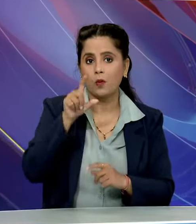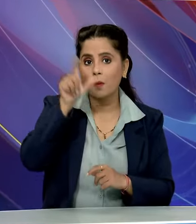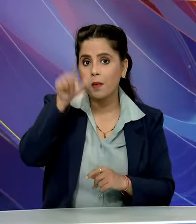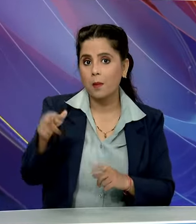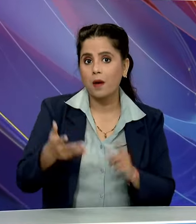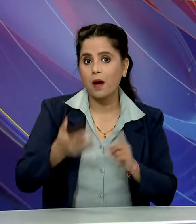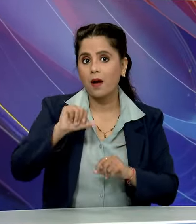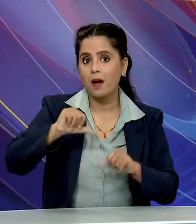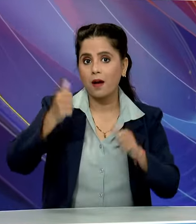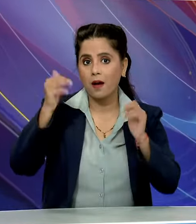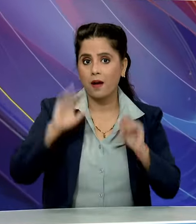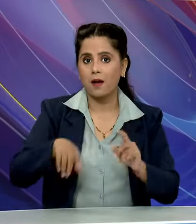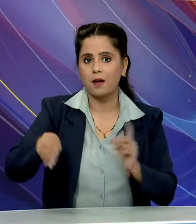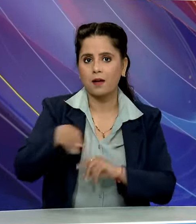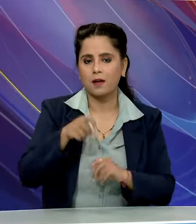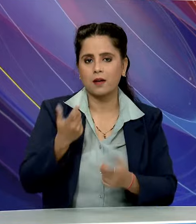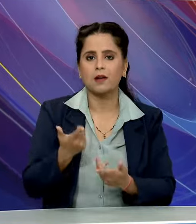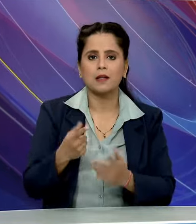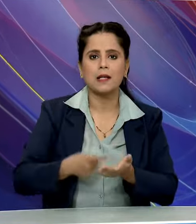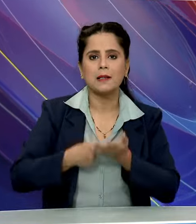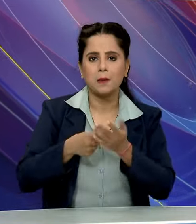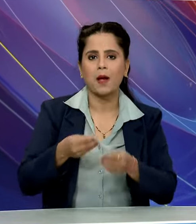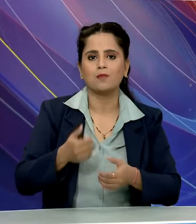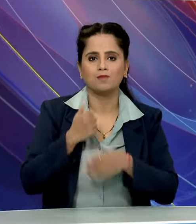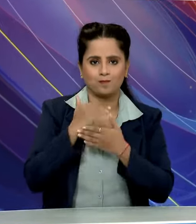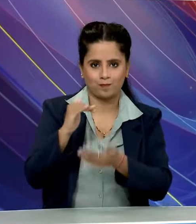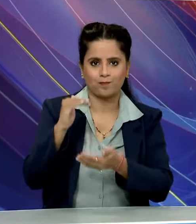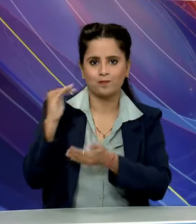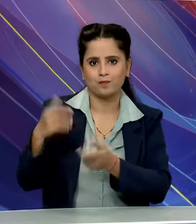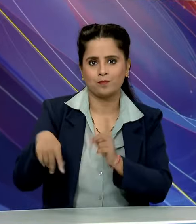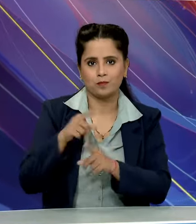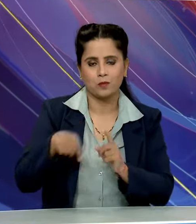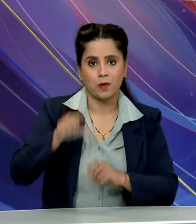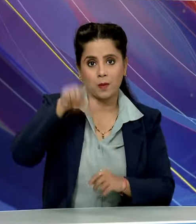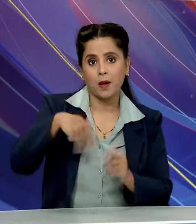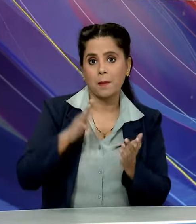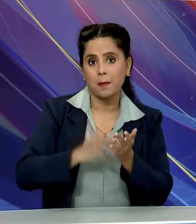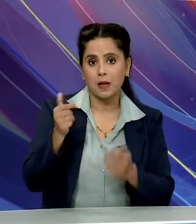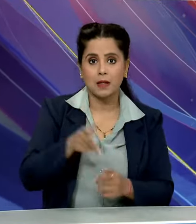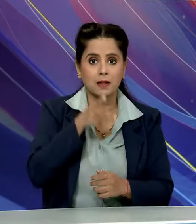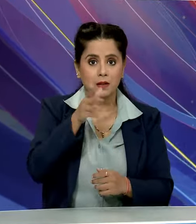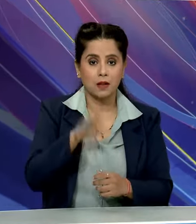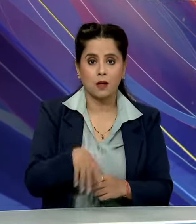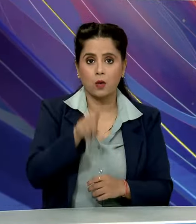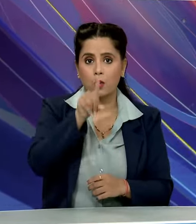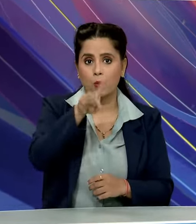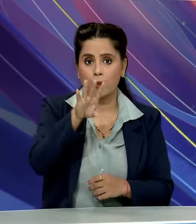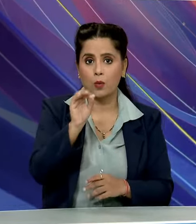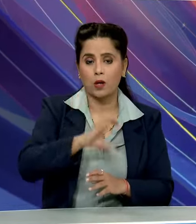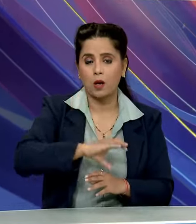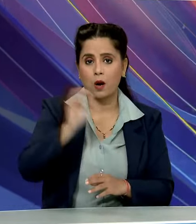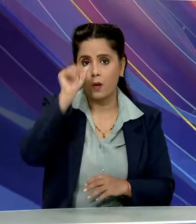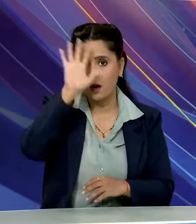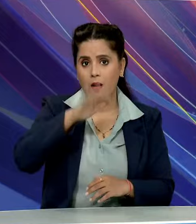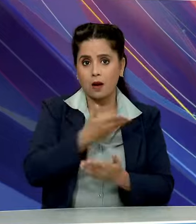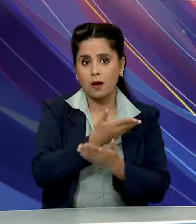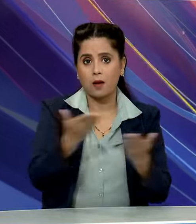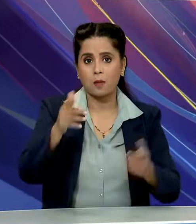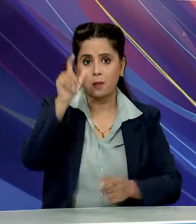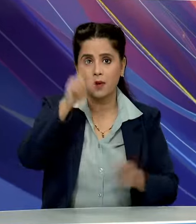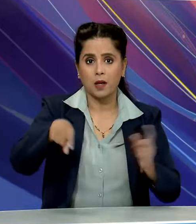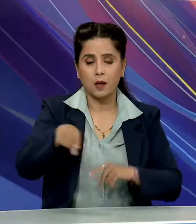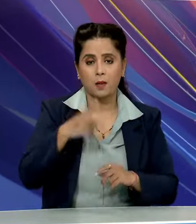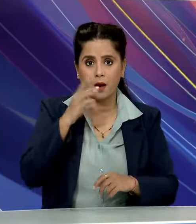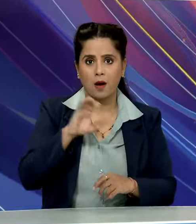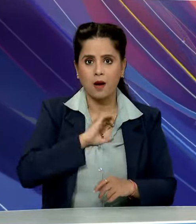पदक विजेता खिलाडियों को सम्मानित किया इस मौके पर अनुराग सिंग ठाकूर ने कहा कि 140 करोड भारतियों